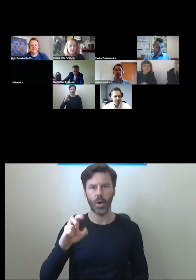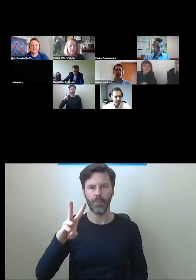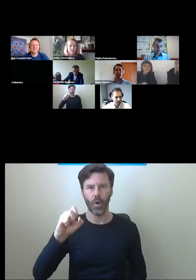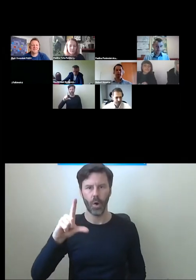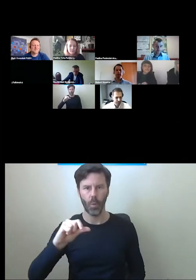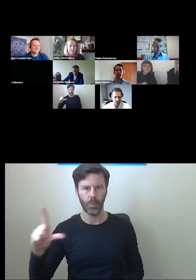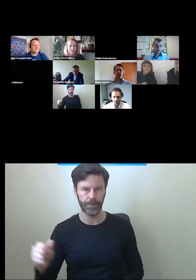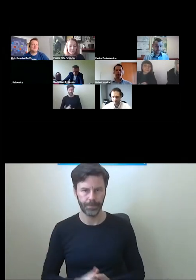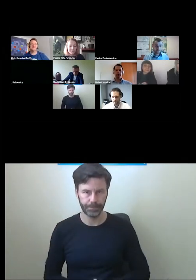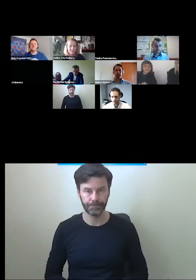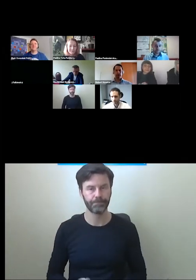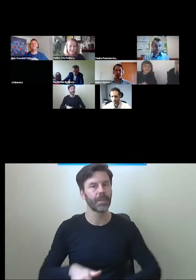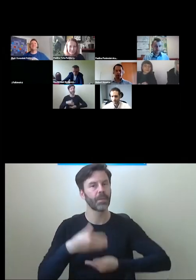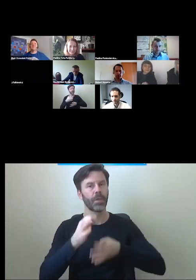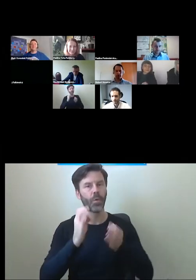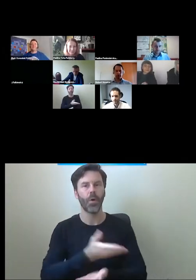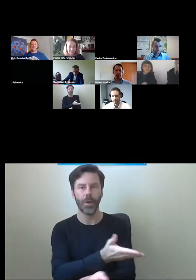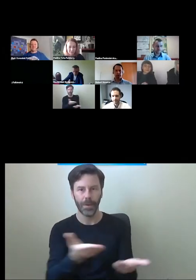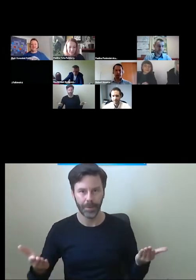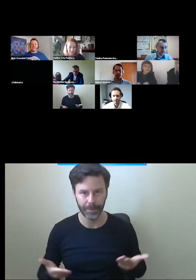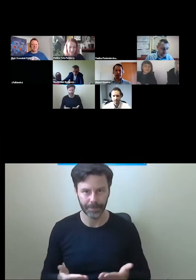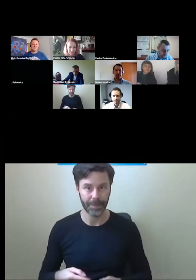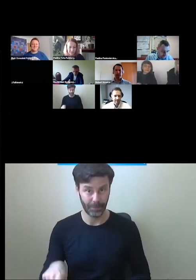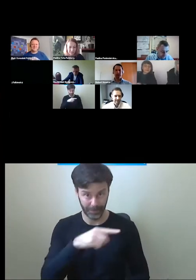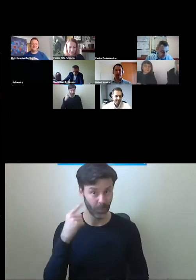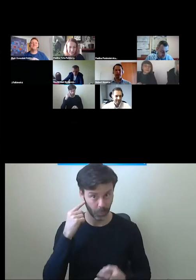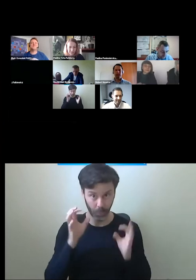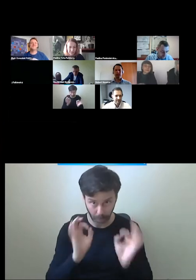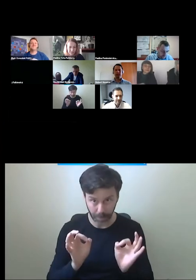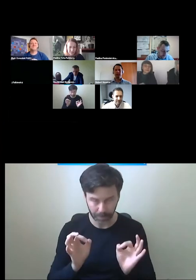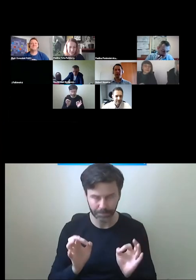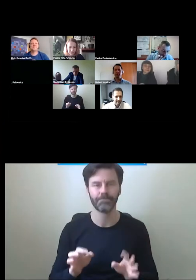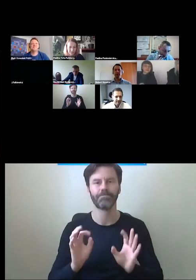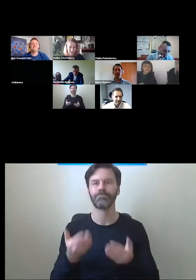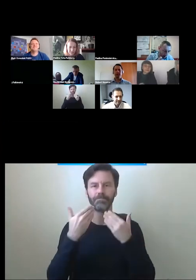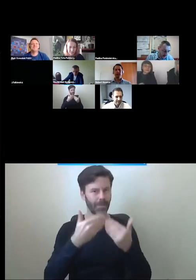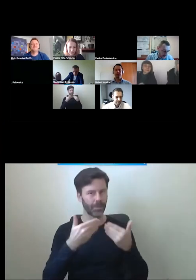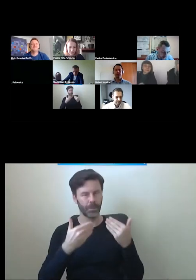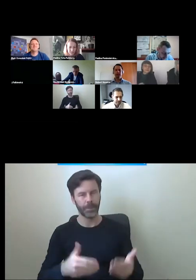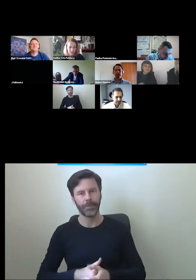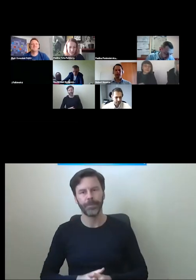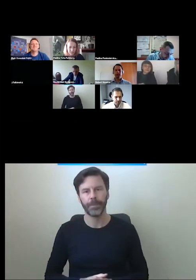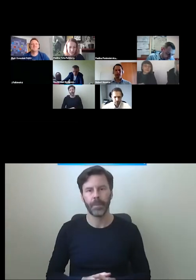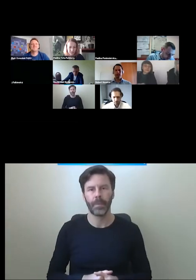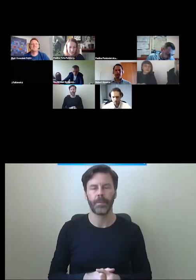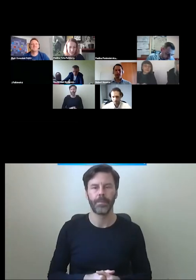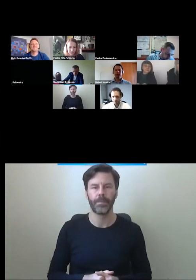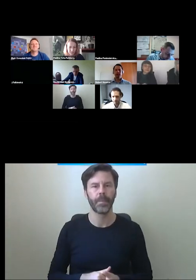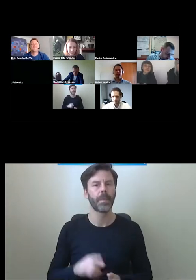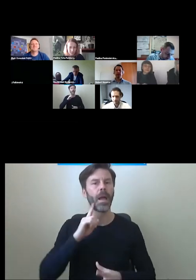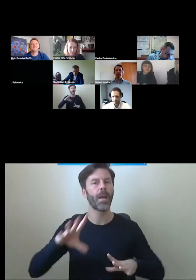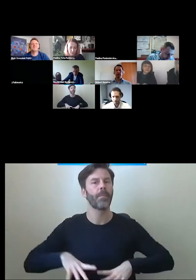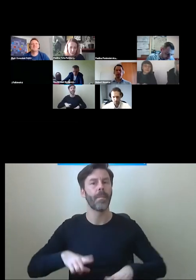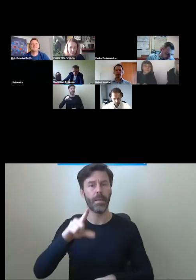wszystkich. Mam nadzieję, że mnie dobrze słychać, głośno i wyraźnie. Tak jest. Dziękuję bardzo. Tak jak Pan Piotr wspomniał,